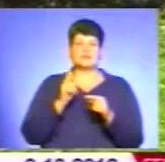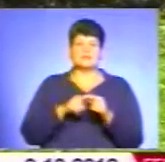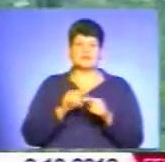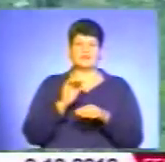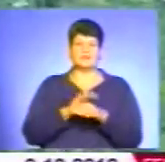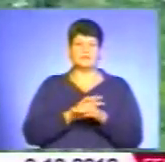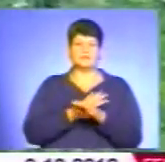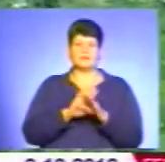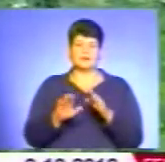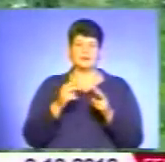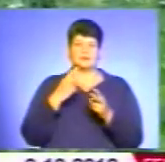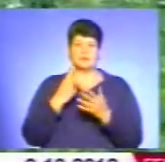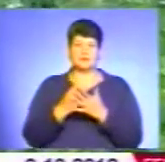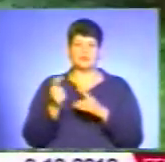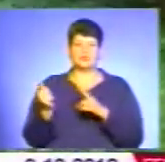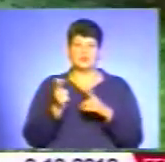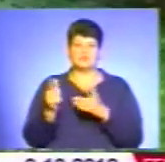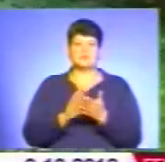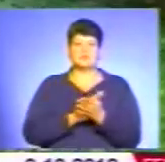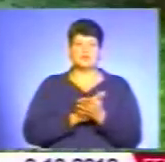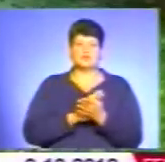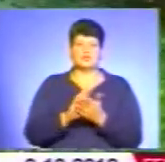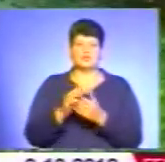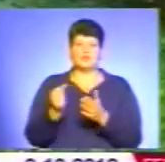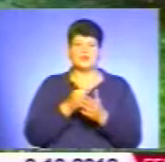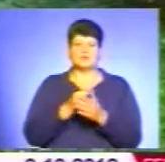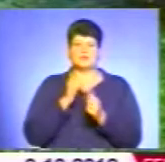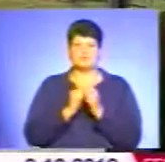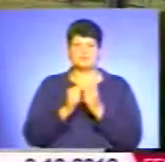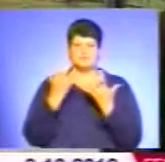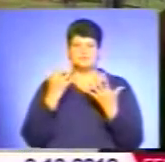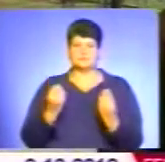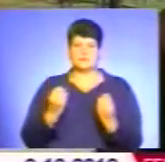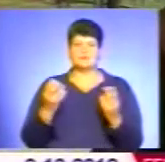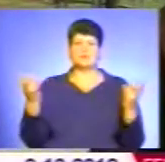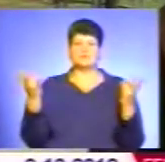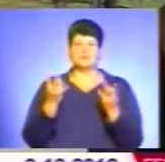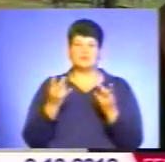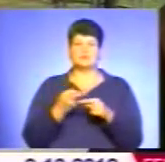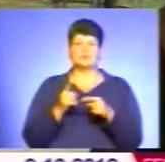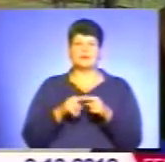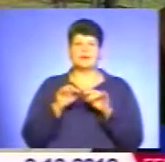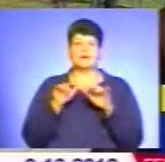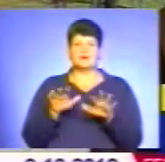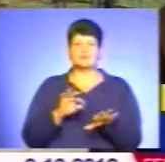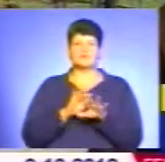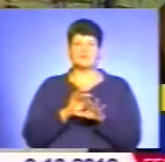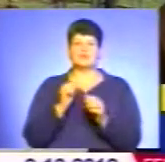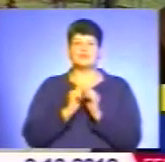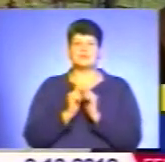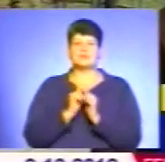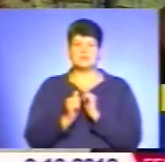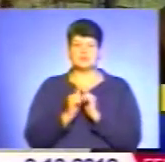ініціатори не зважають. Кажуть, готові за чистоту боротися хоч щодня. Потрібно такі акції проводити більш щастіше,